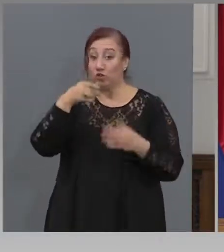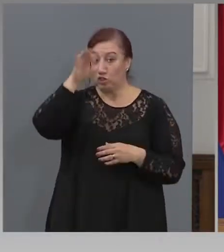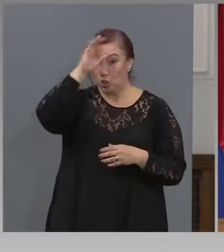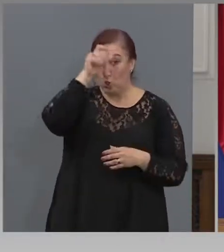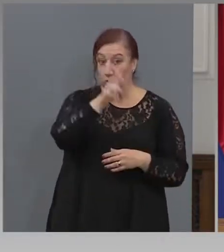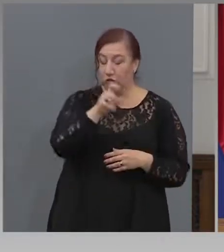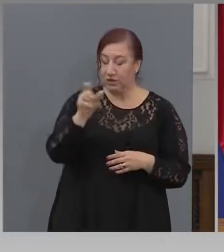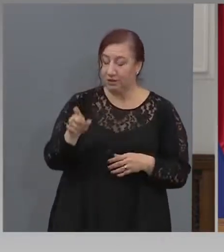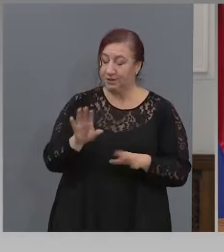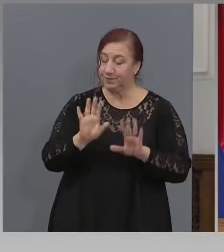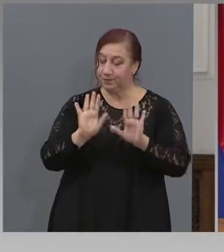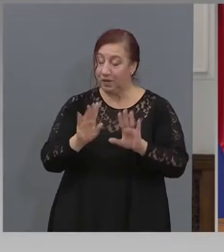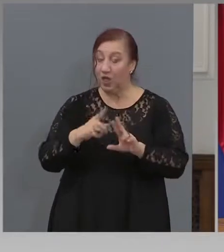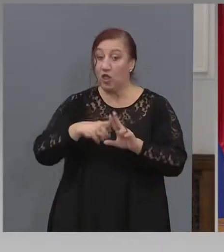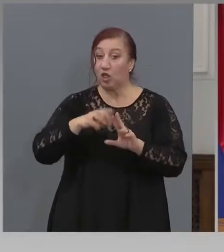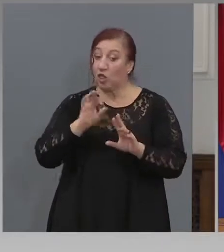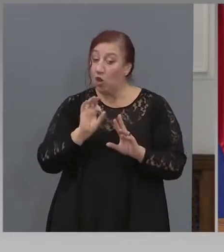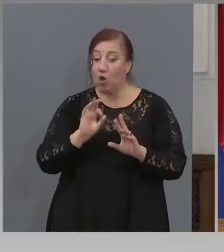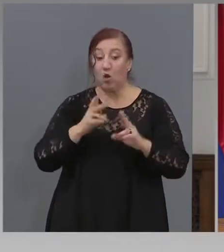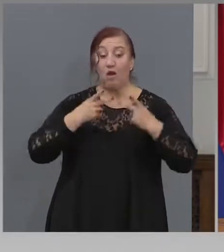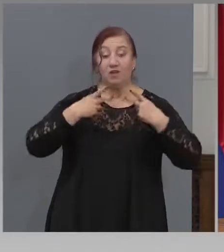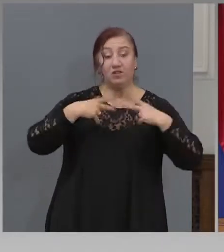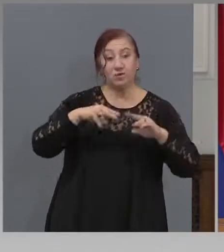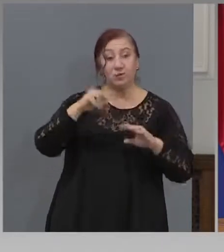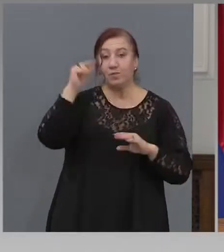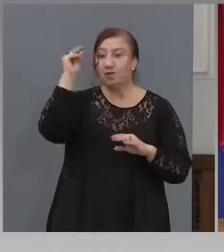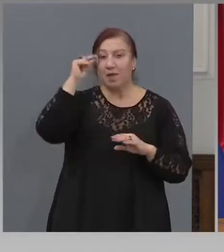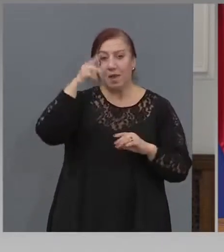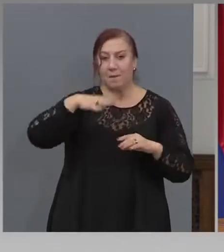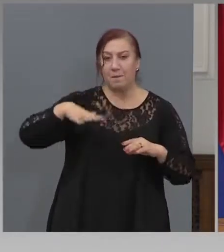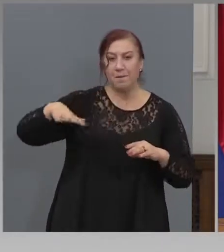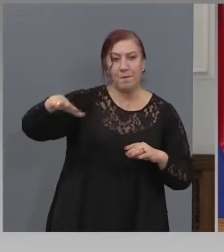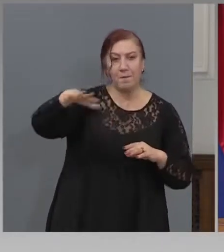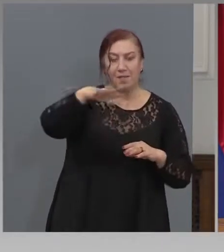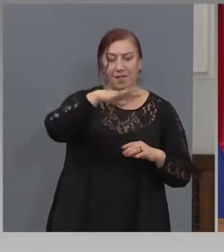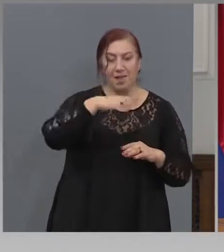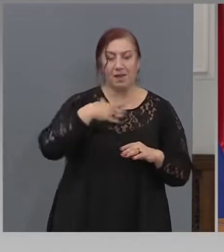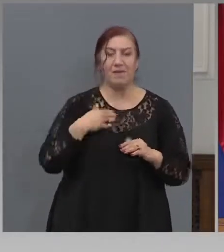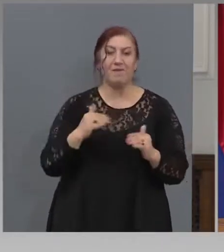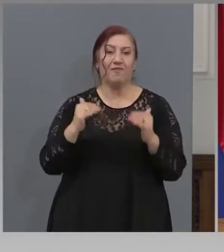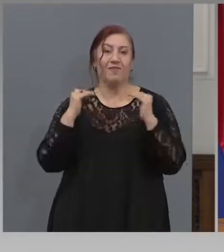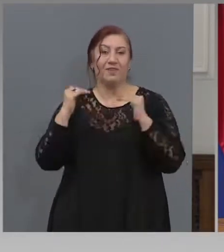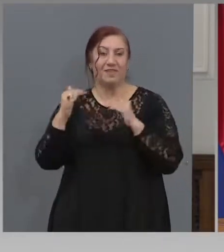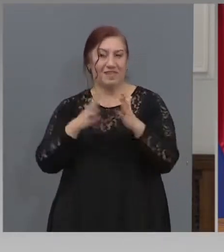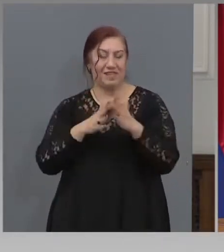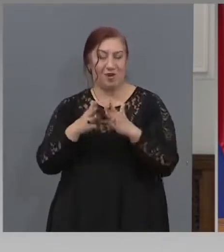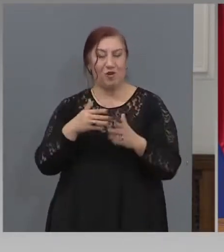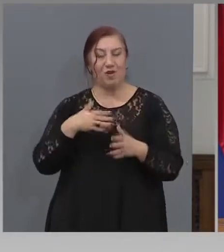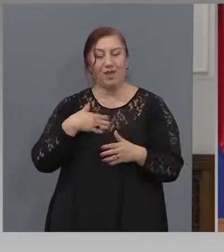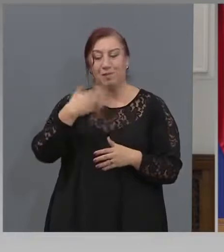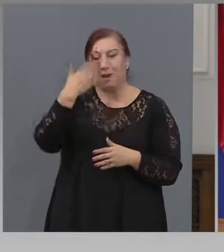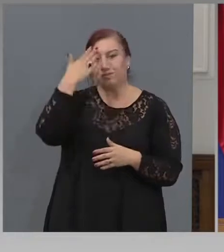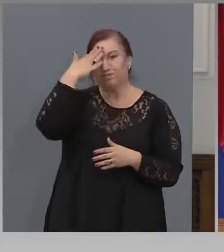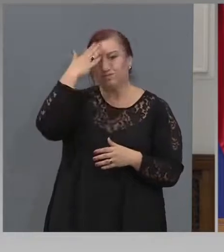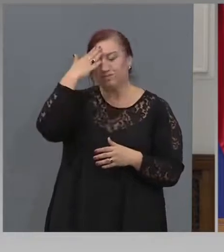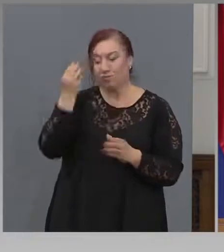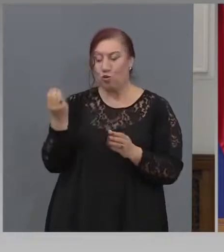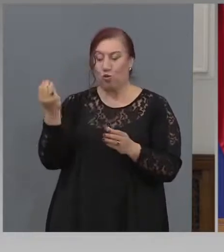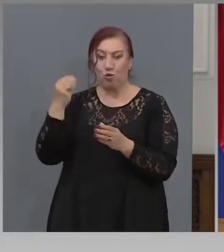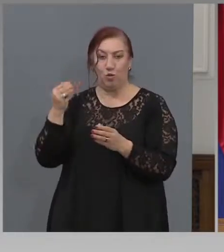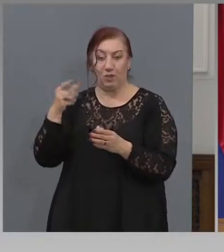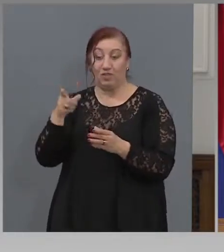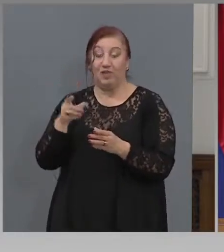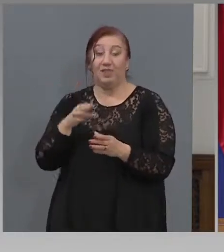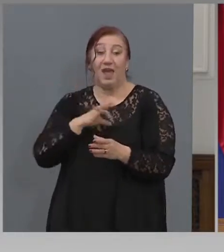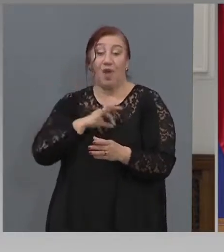детсата България, възрастните хора и хората са заболявания. Защото това е най-опасната група, за